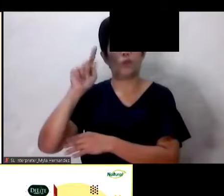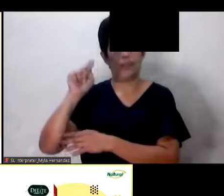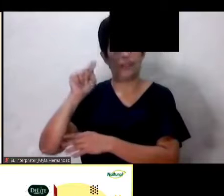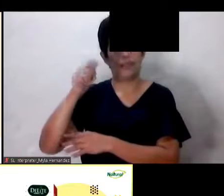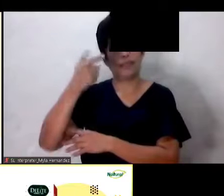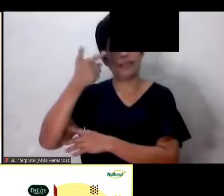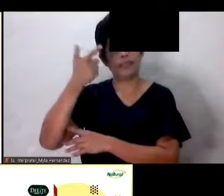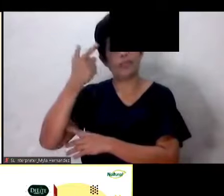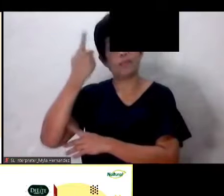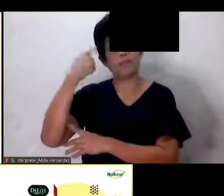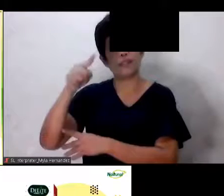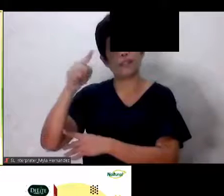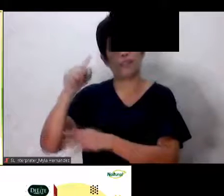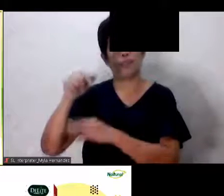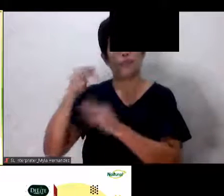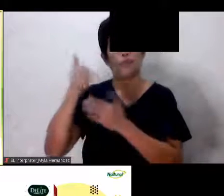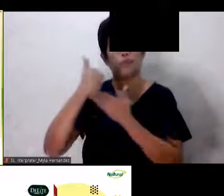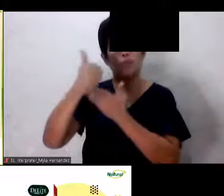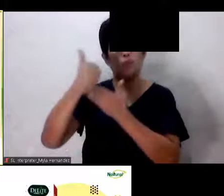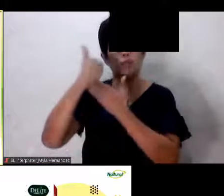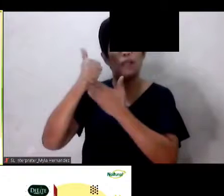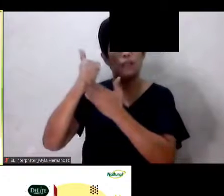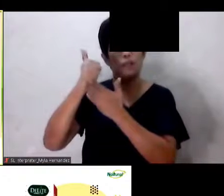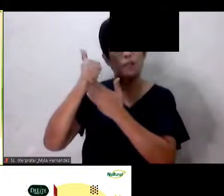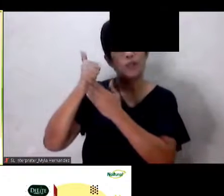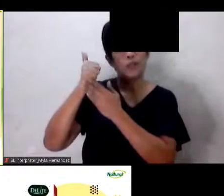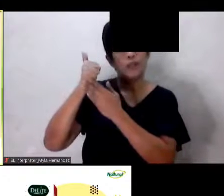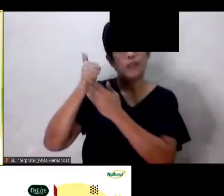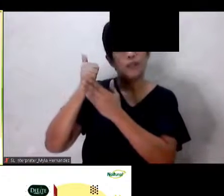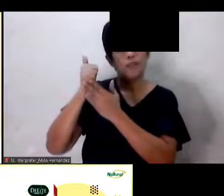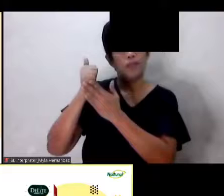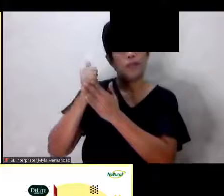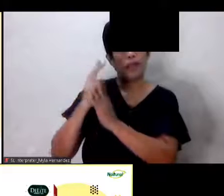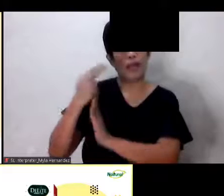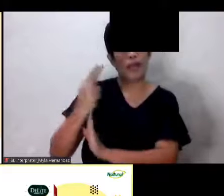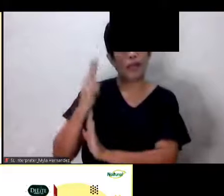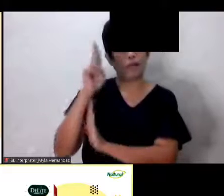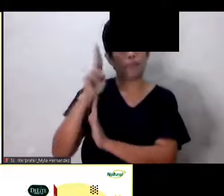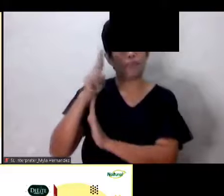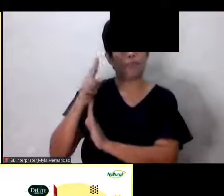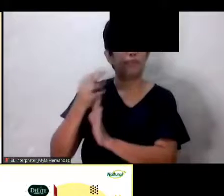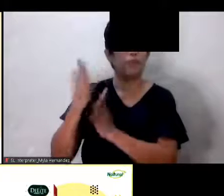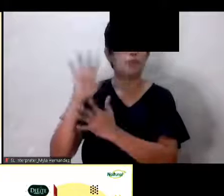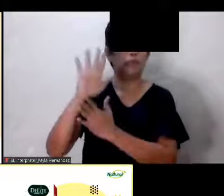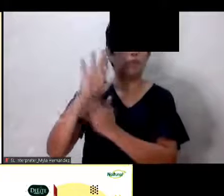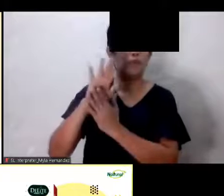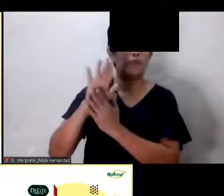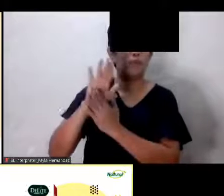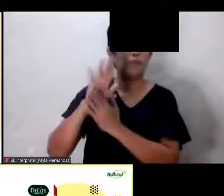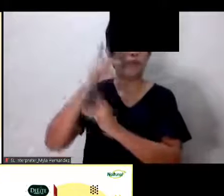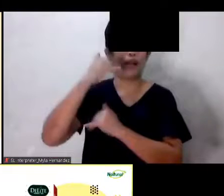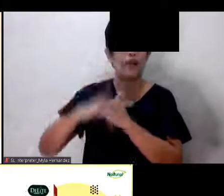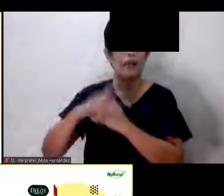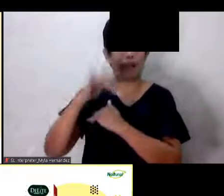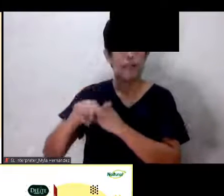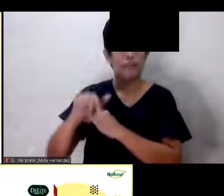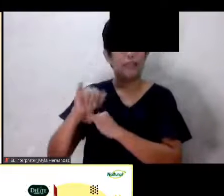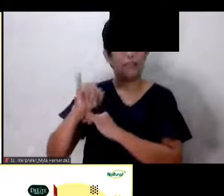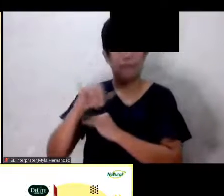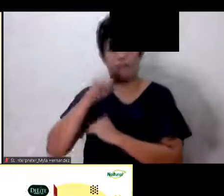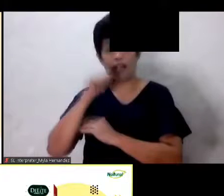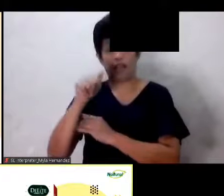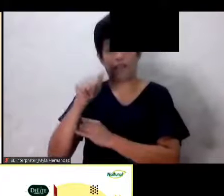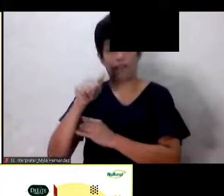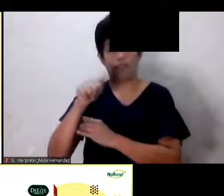ating utak, okay? So, simple squats, okay, kung di naman, kung kaya niyong lumabas, walking, walking